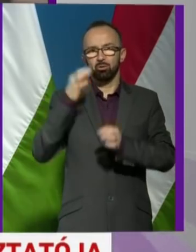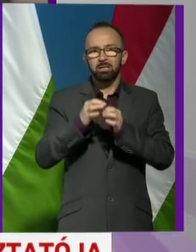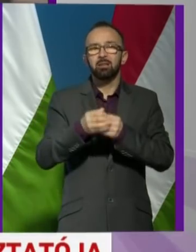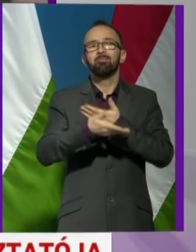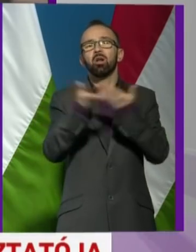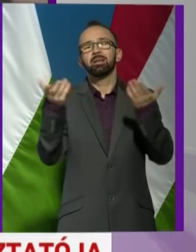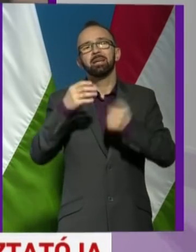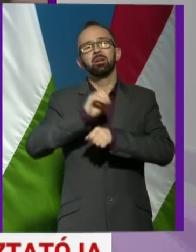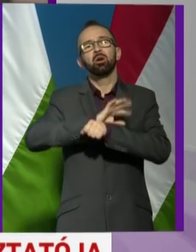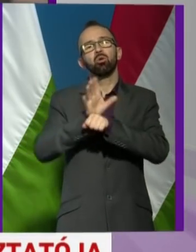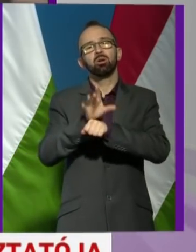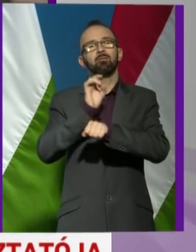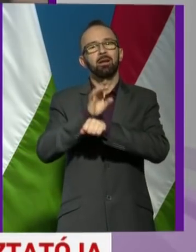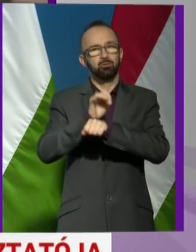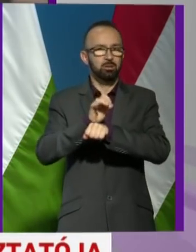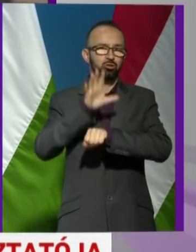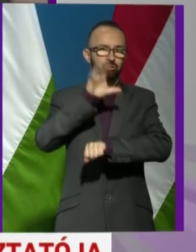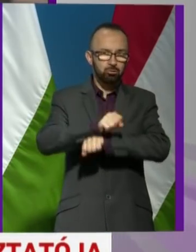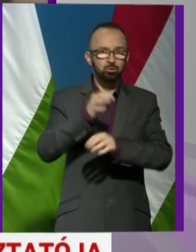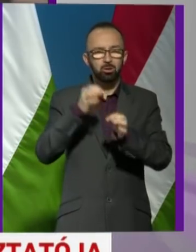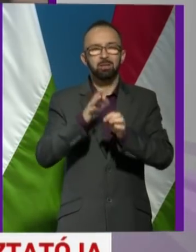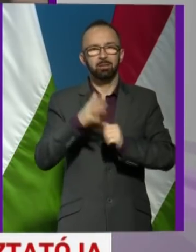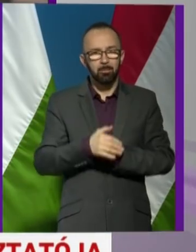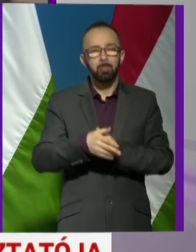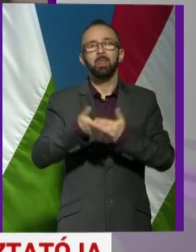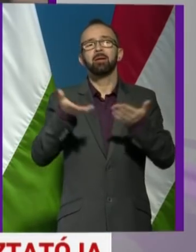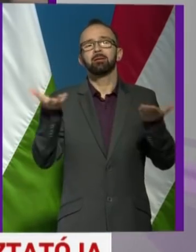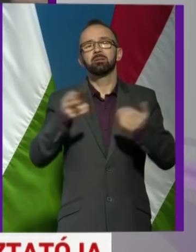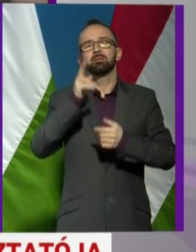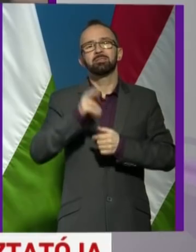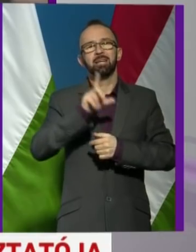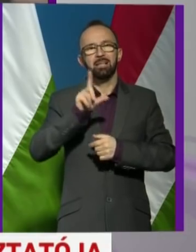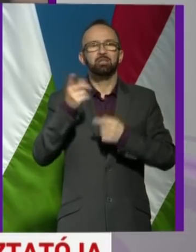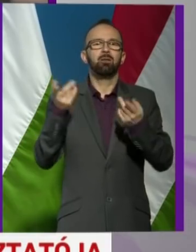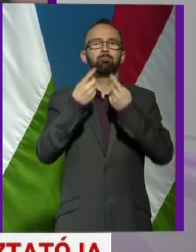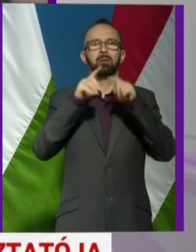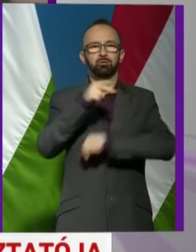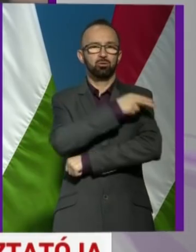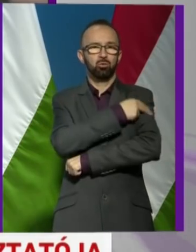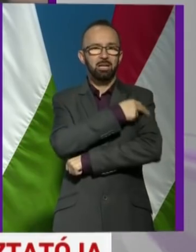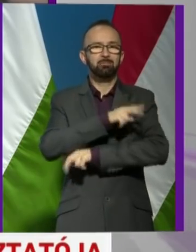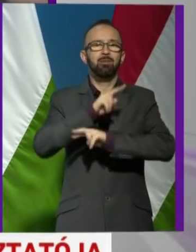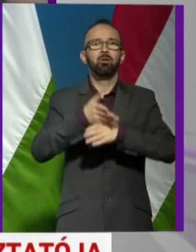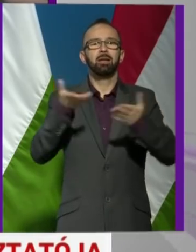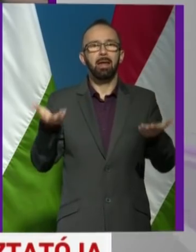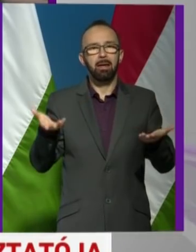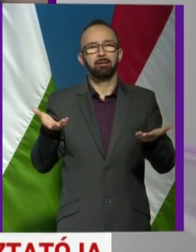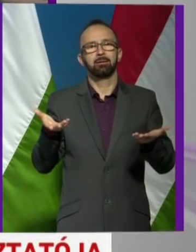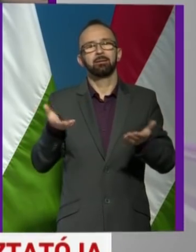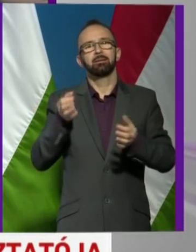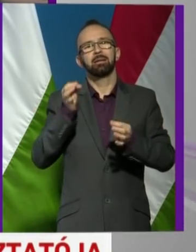valamelyiküknél koronavírus fertőzést? És a Szent Lászlóban vagy bármelyik másik kórházban érintette